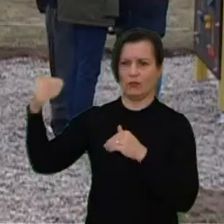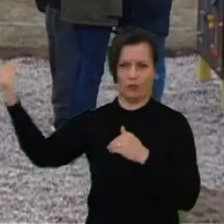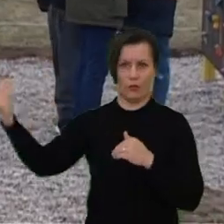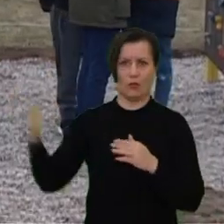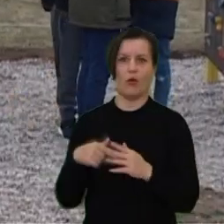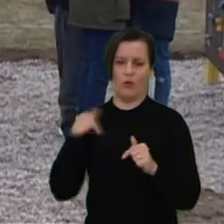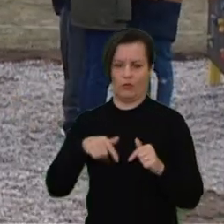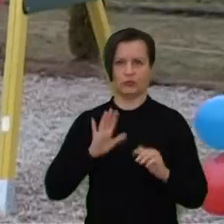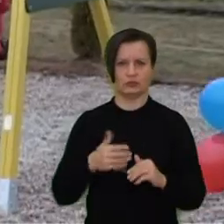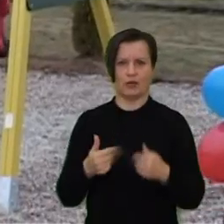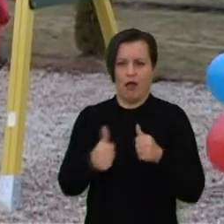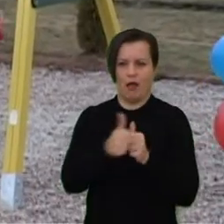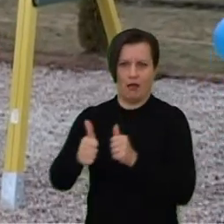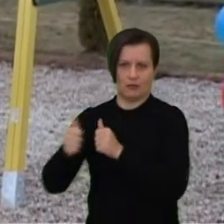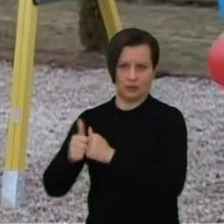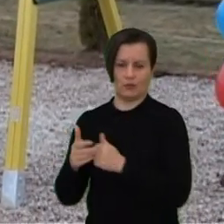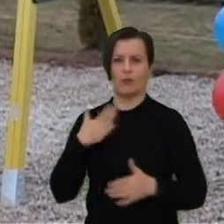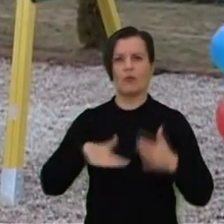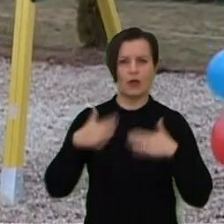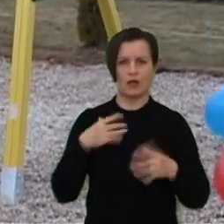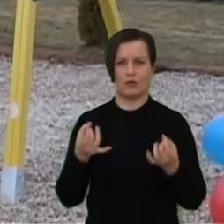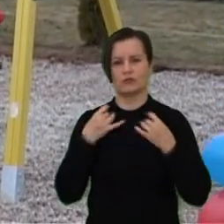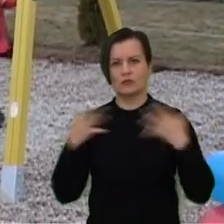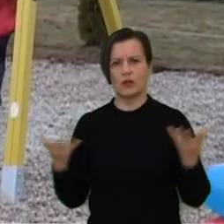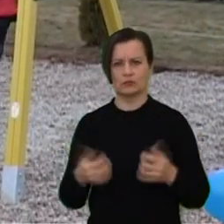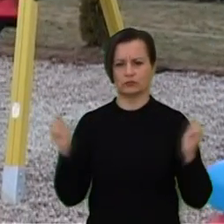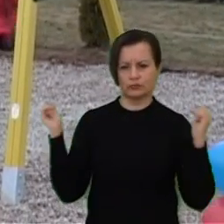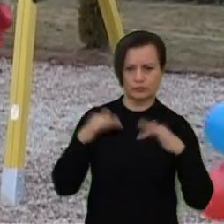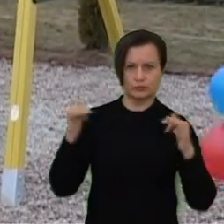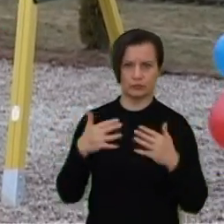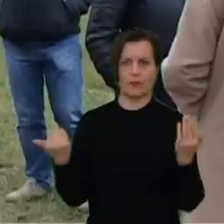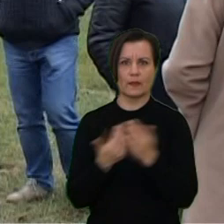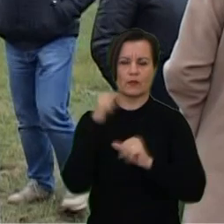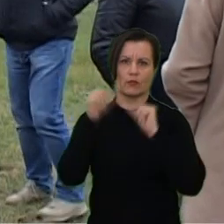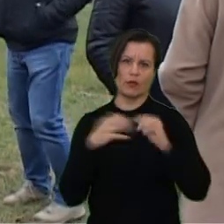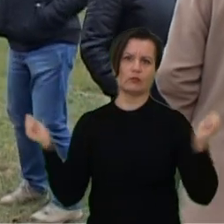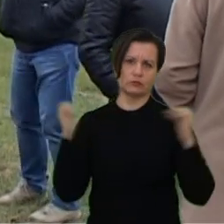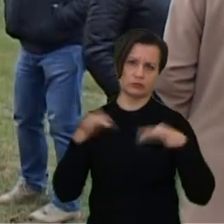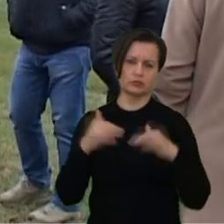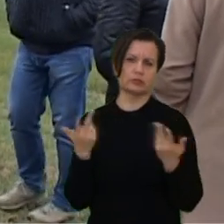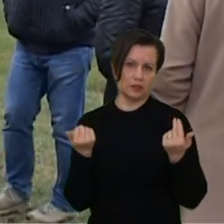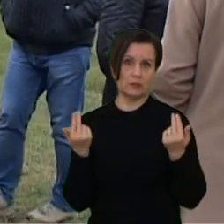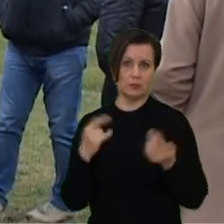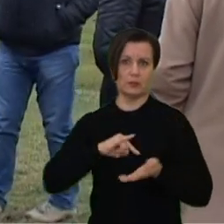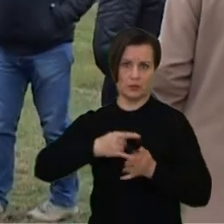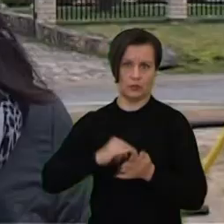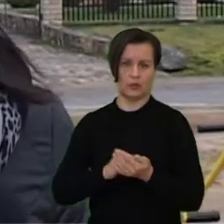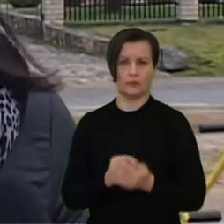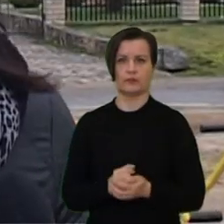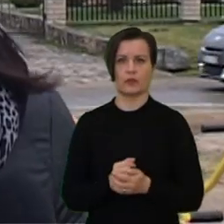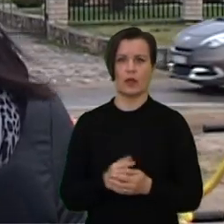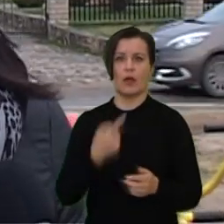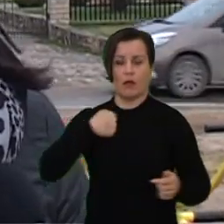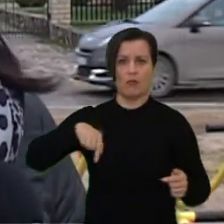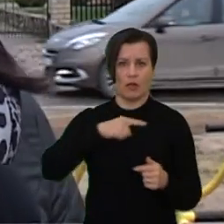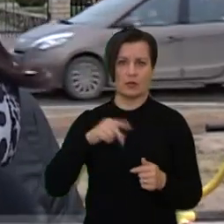Čia bus arčiau visų mūsų. Planuojam ir šventės švėsti, aišku, kad ir pačius naujus metus, ar kažkokius, ar dar kažką. Planuojama. Mes